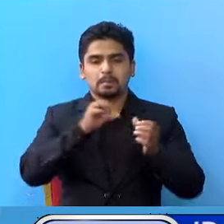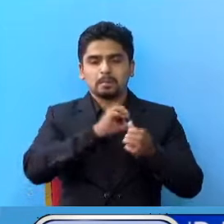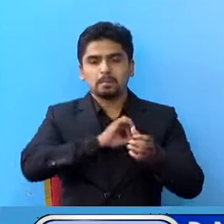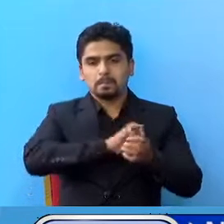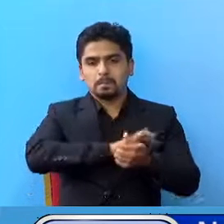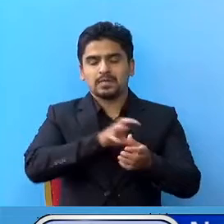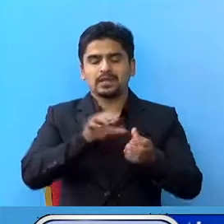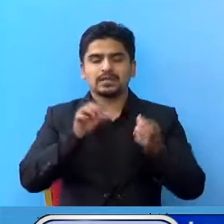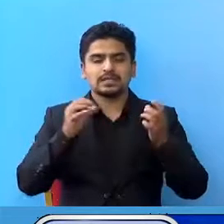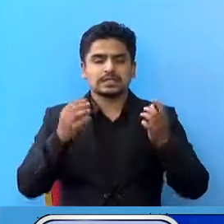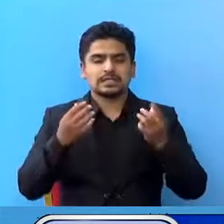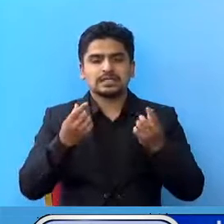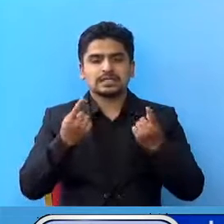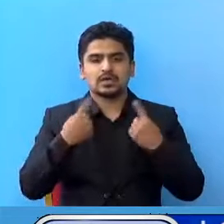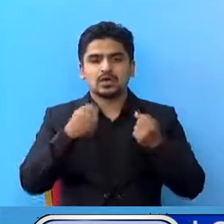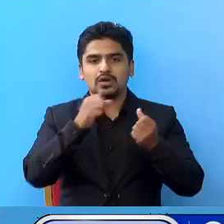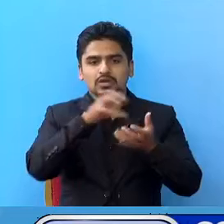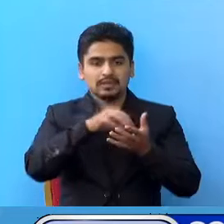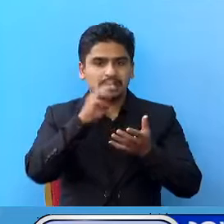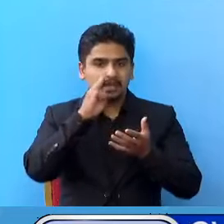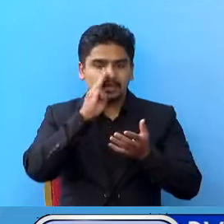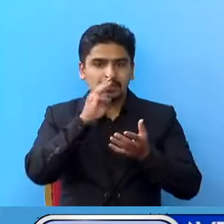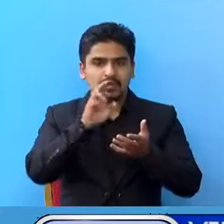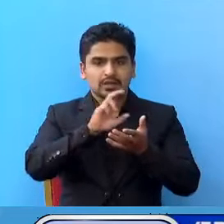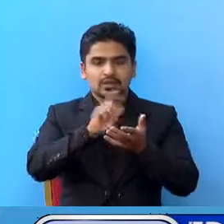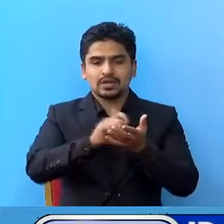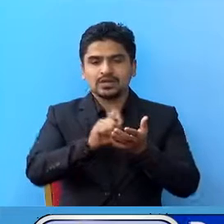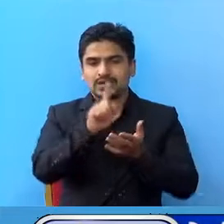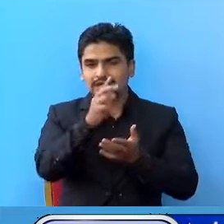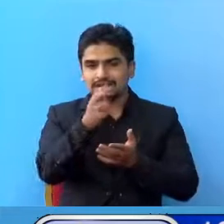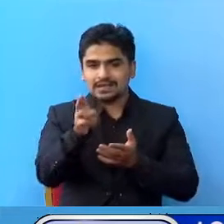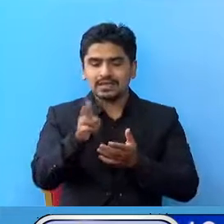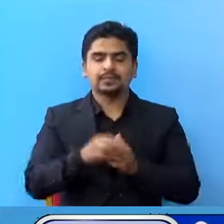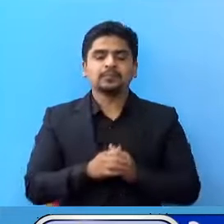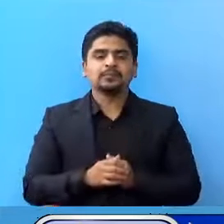प्रयोक साला सुर्खेत मां दोईलेक का एक जना,